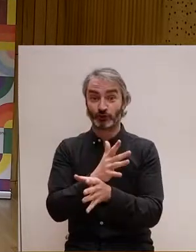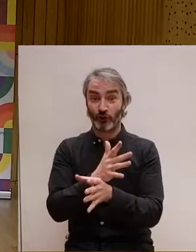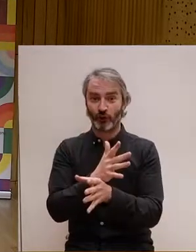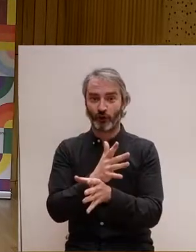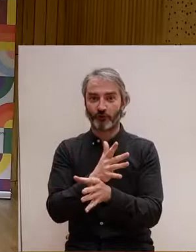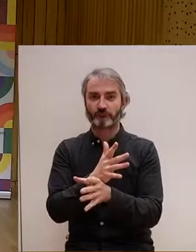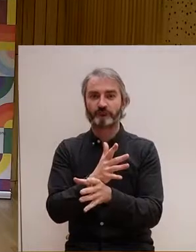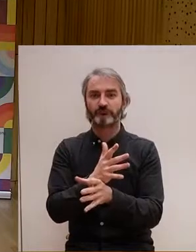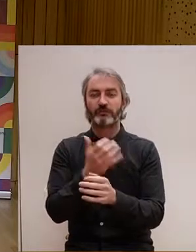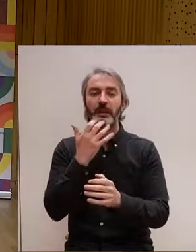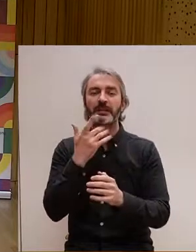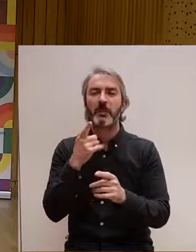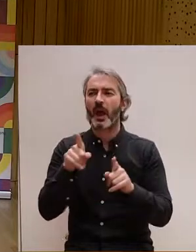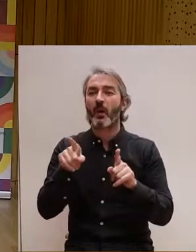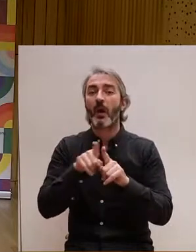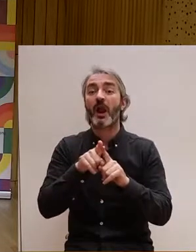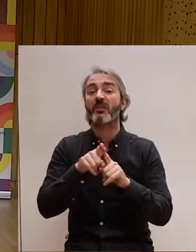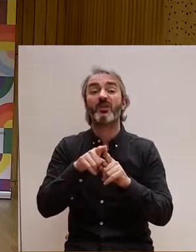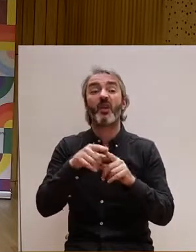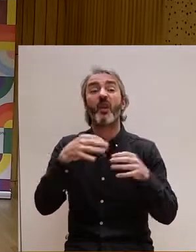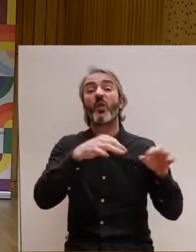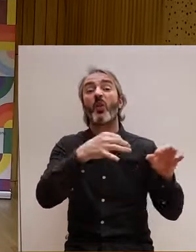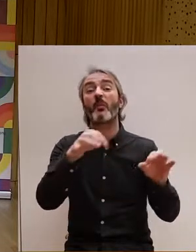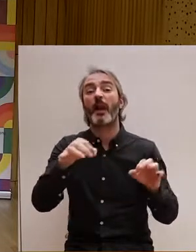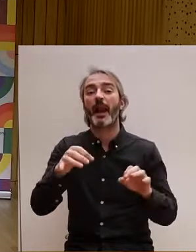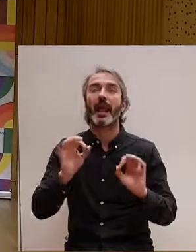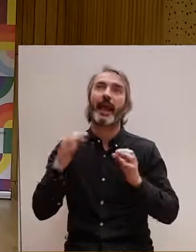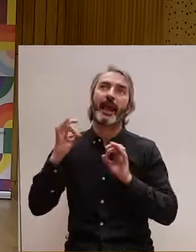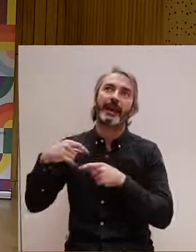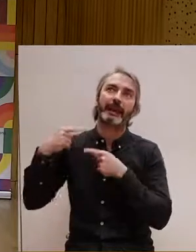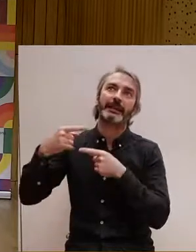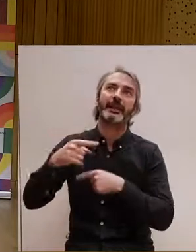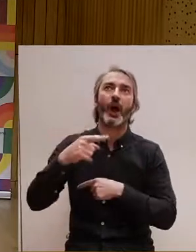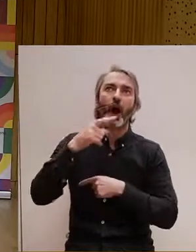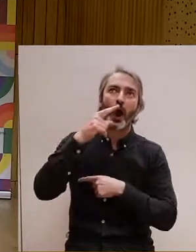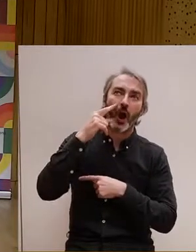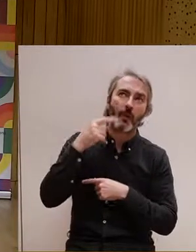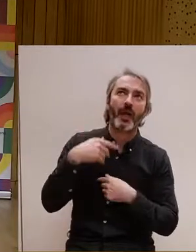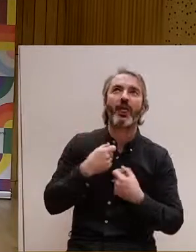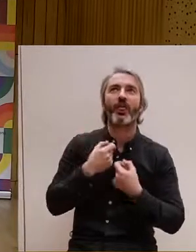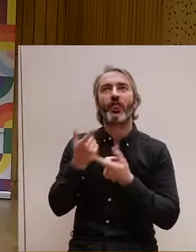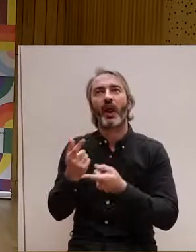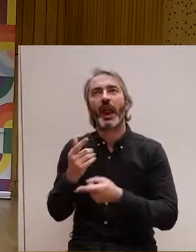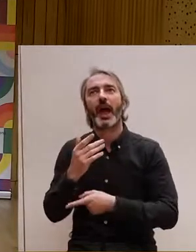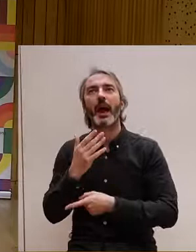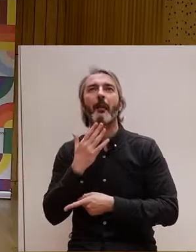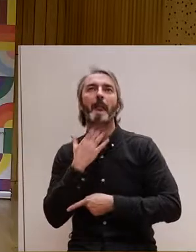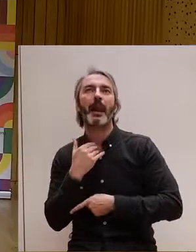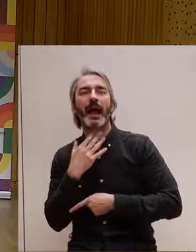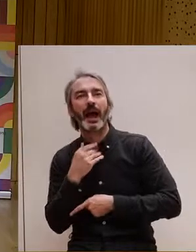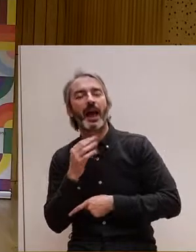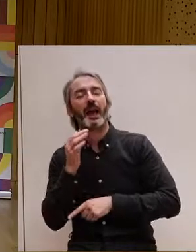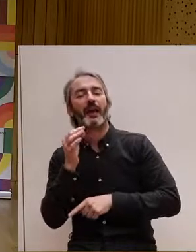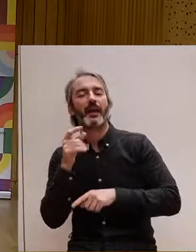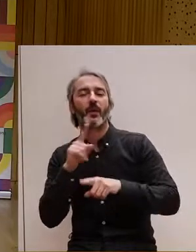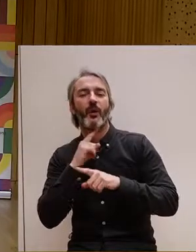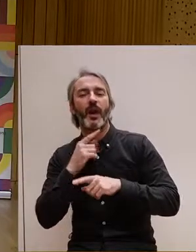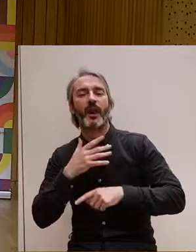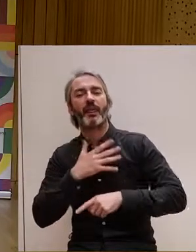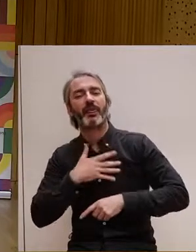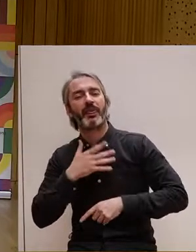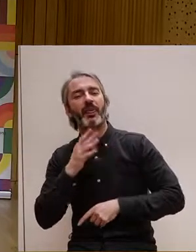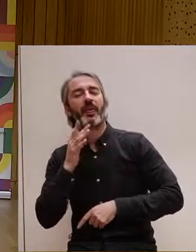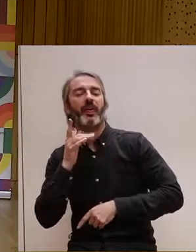super normatiu, super és la dona qui fa el pla i l'home, el grafisme és el que he dit, amb colors vermells,